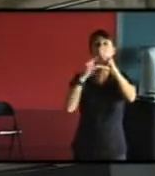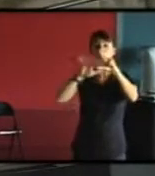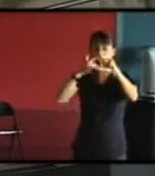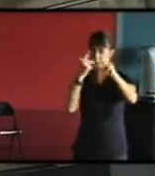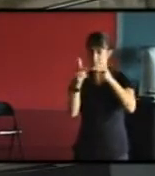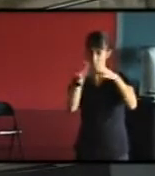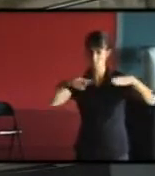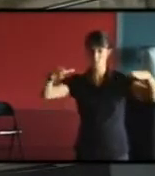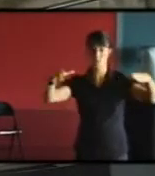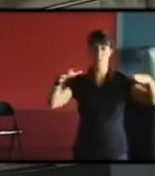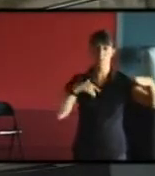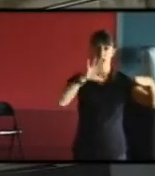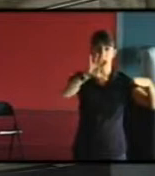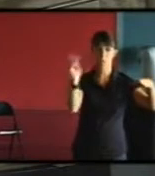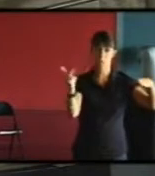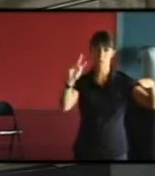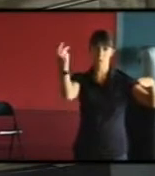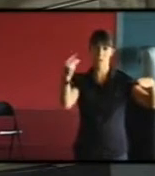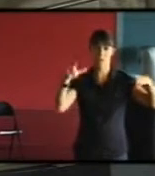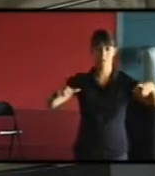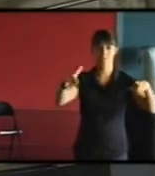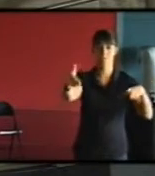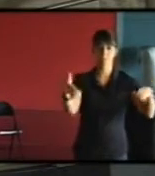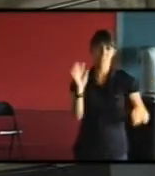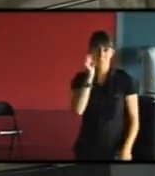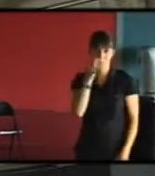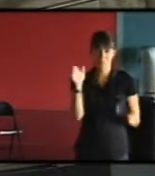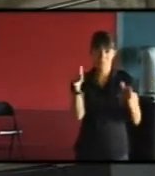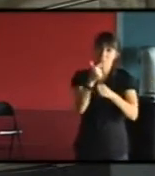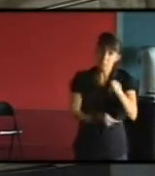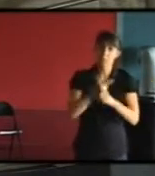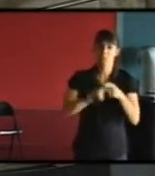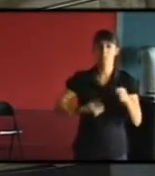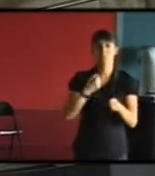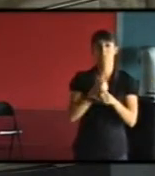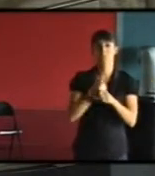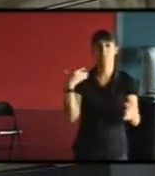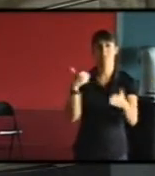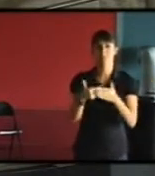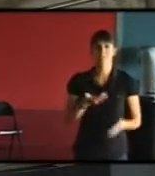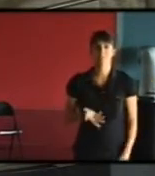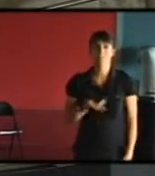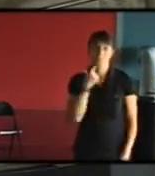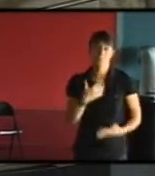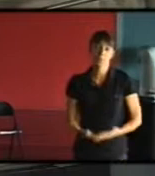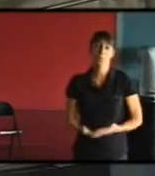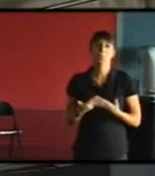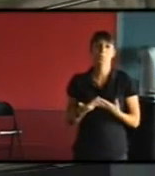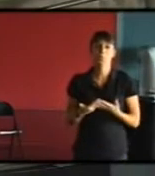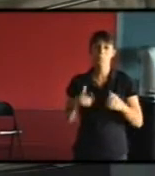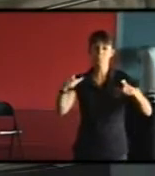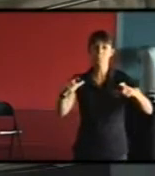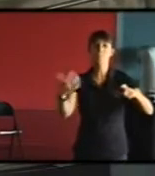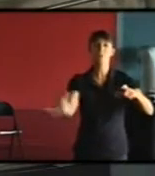sur Lyon, donc un tout petit bout. Et c'est deux ans et demi de travail à peu près avec la collectivité. Pour répliquer ce genre de choses, ça va un petit peu plus vite après,